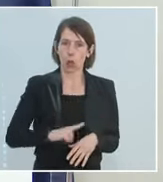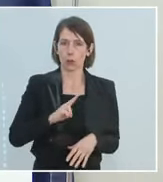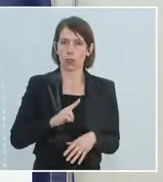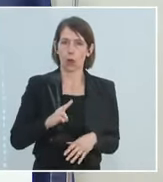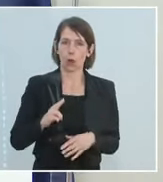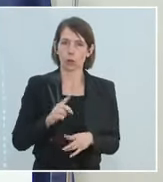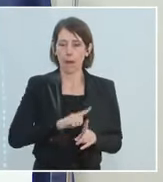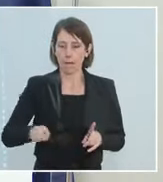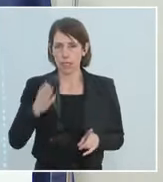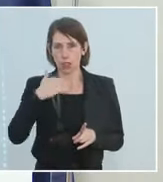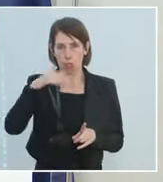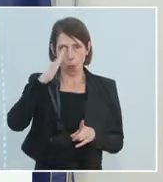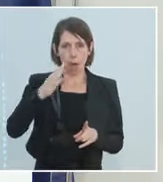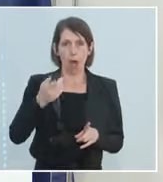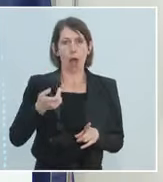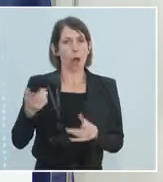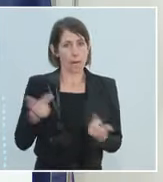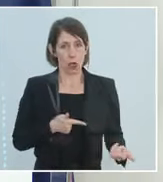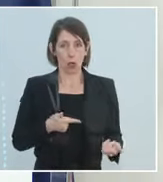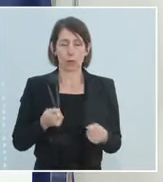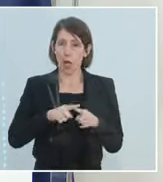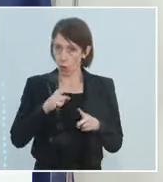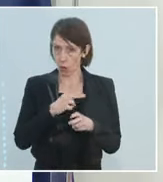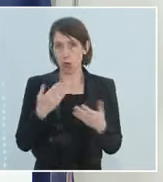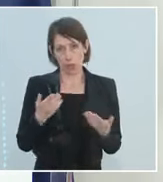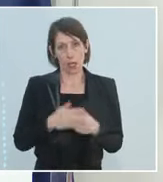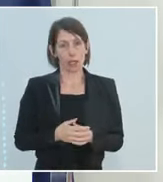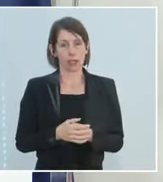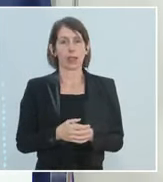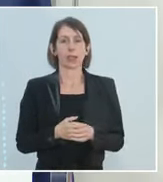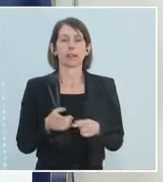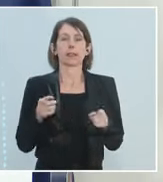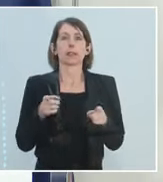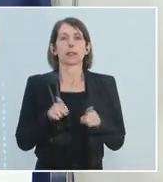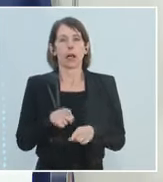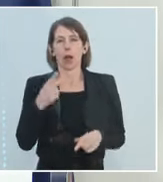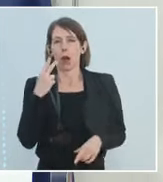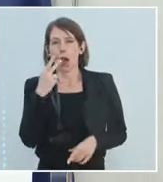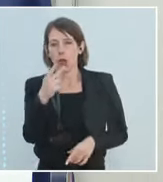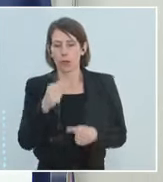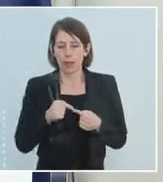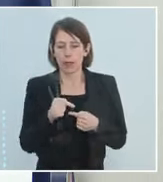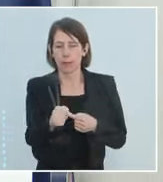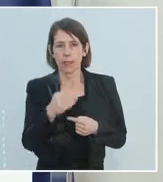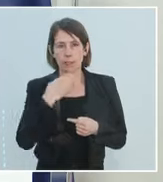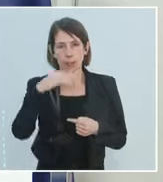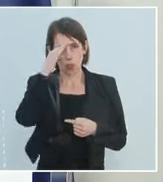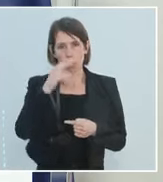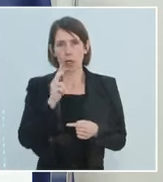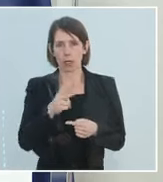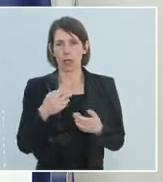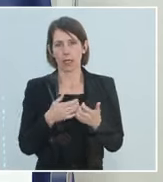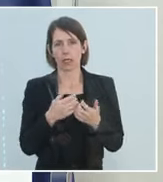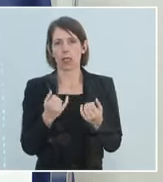auch Österreich bis zum Sommer zur Verfügung hat. Und auch hier erlauben Sie mir einen kurzen Ausblick bis zum Sommer. Wir haben